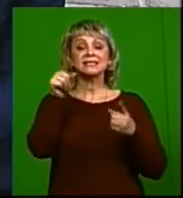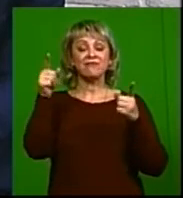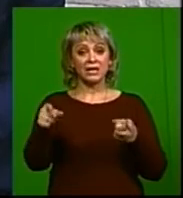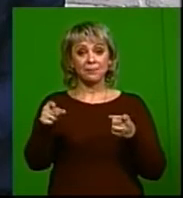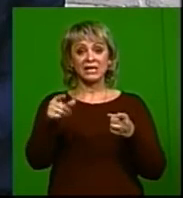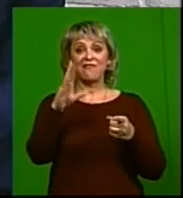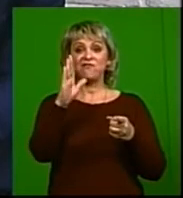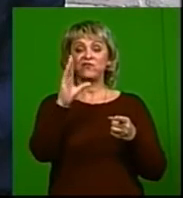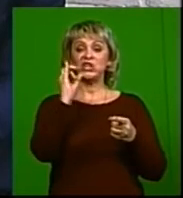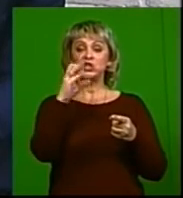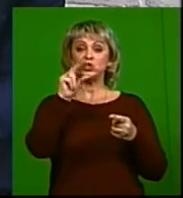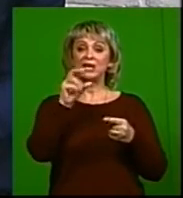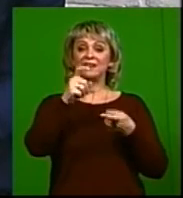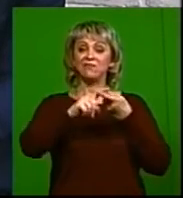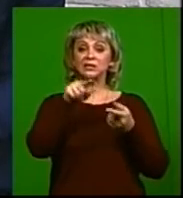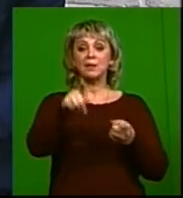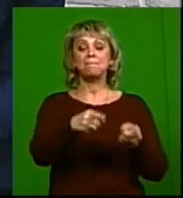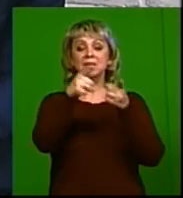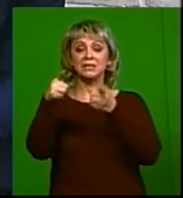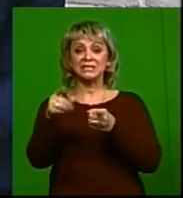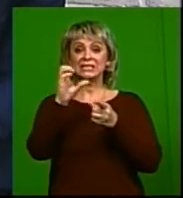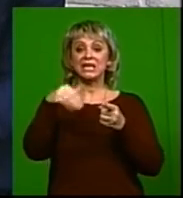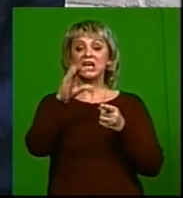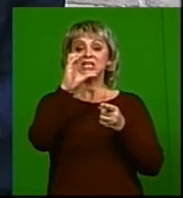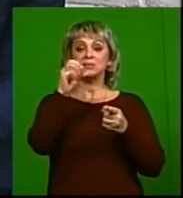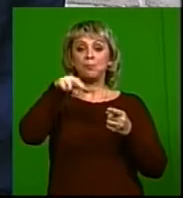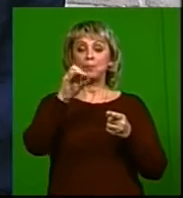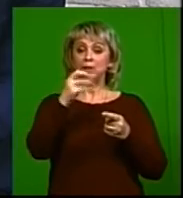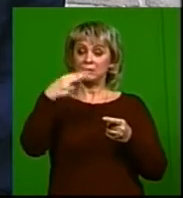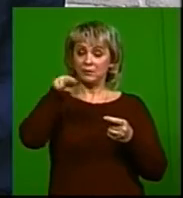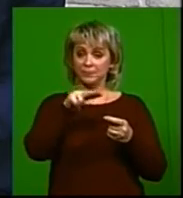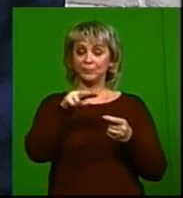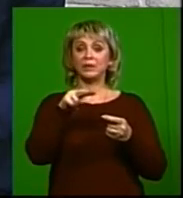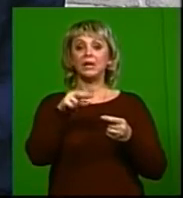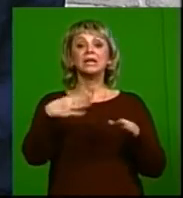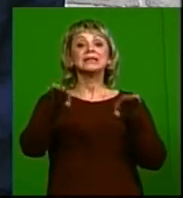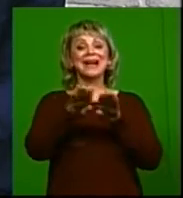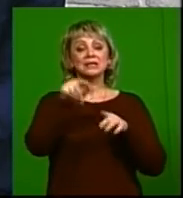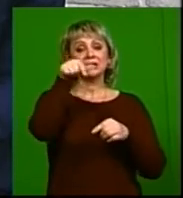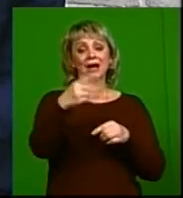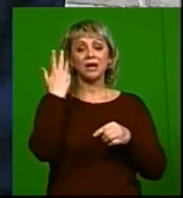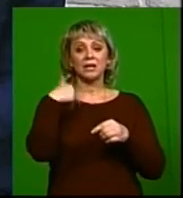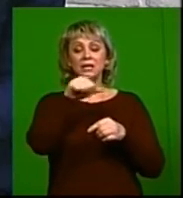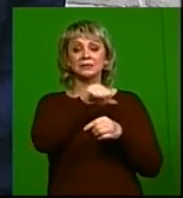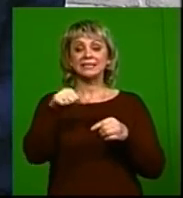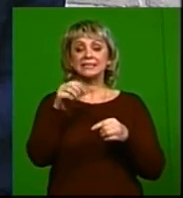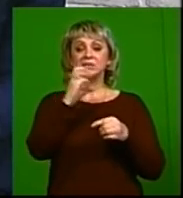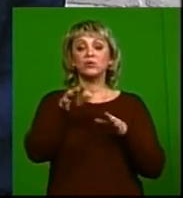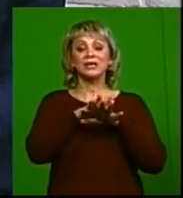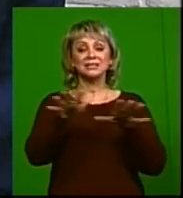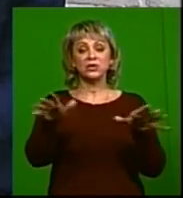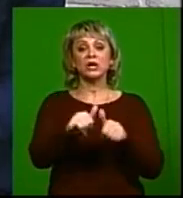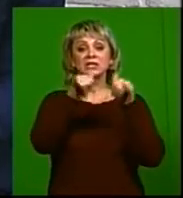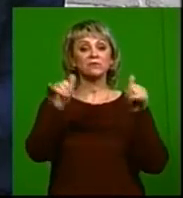ВИЧ-инфекция может перейти вот в стадию синдрома приобретённого иммунодефицита. То есть тогда, когда сам иммунодефицит разовьётся, он